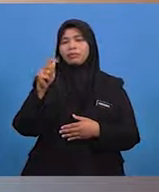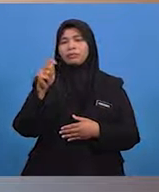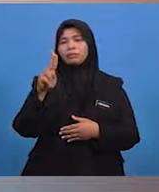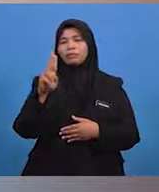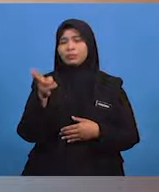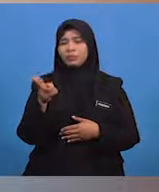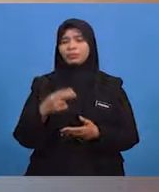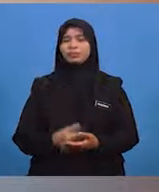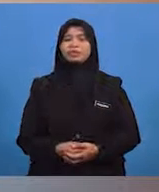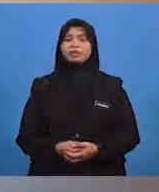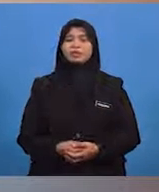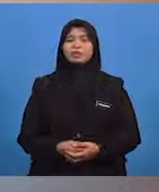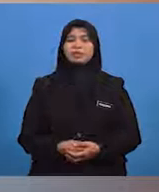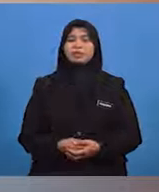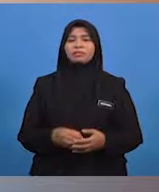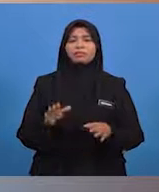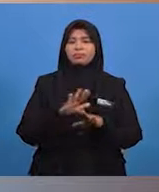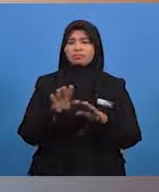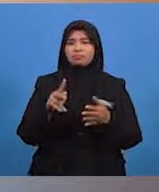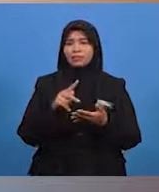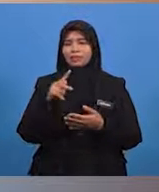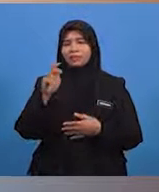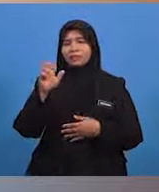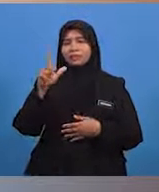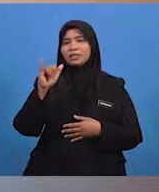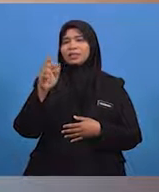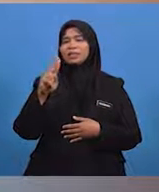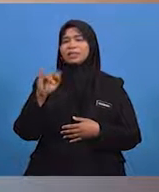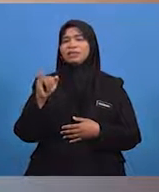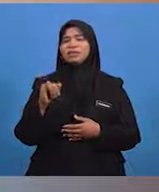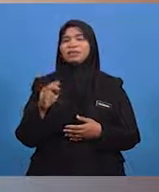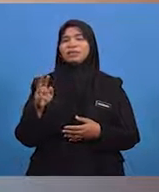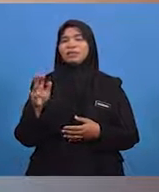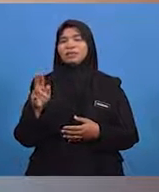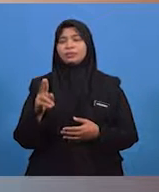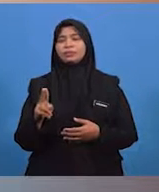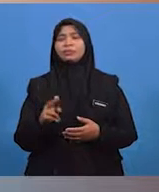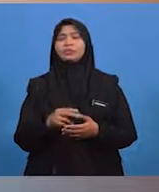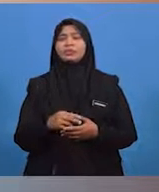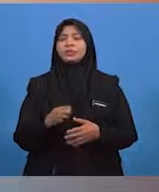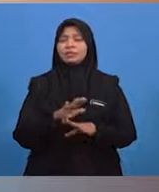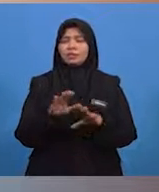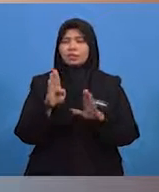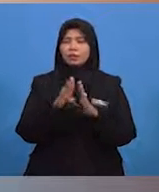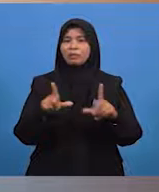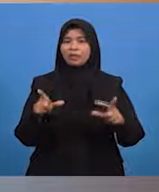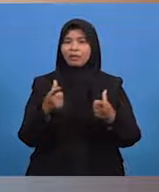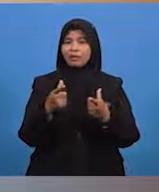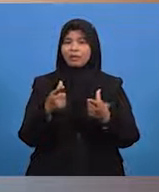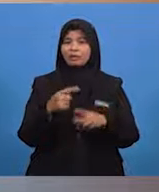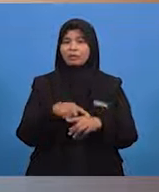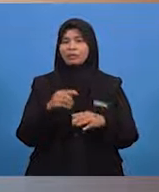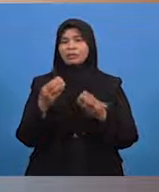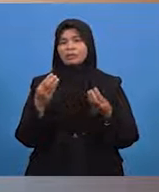mengelirukan golongsoran tanah dengan gelangsar tanah. Gelangsar tanah tidak berlaku di negara kita, ya?